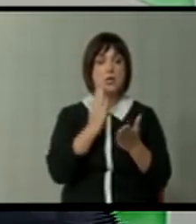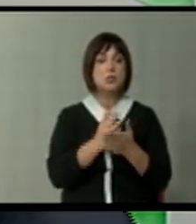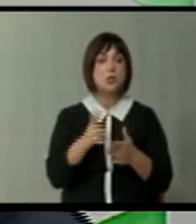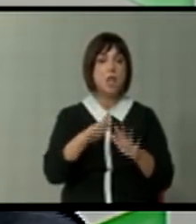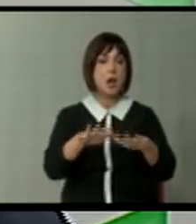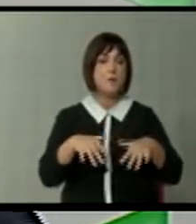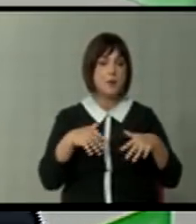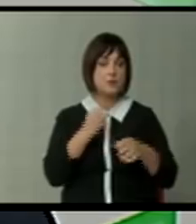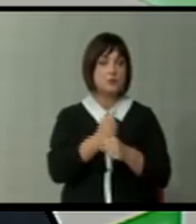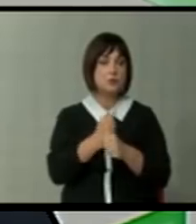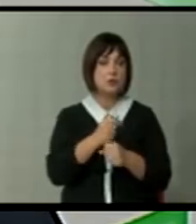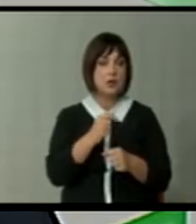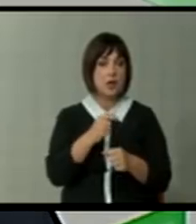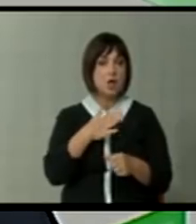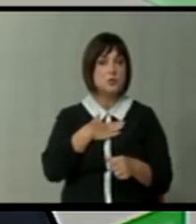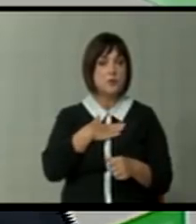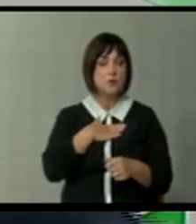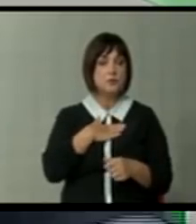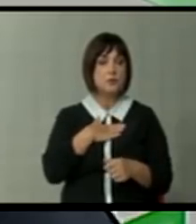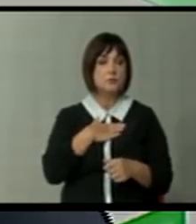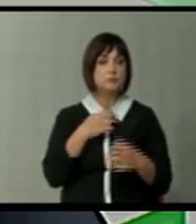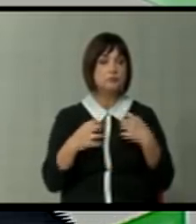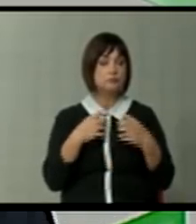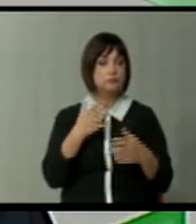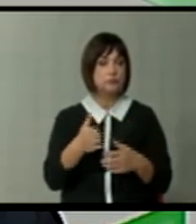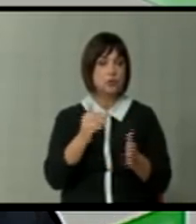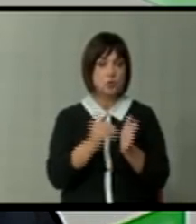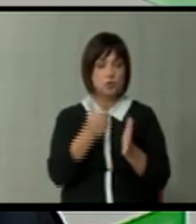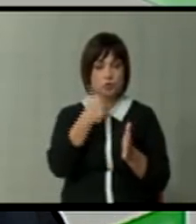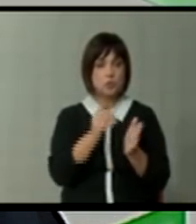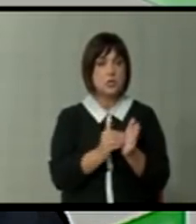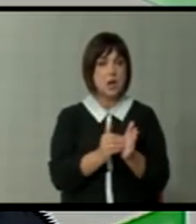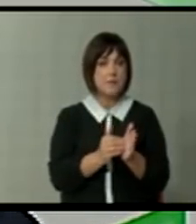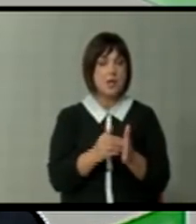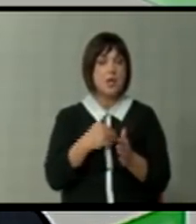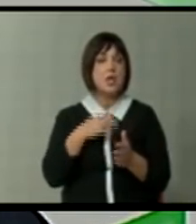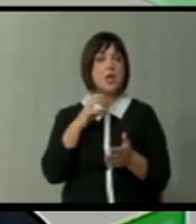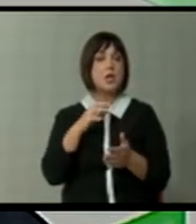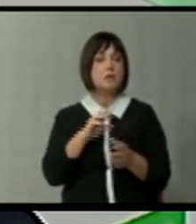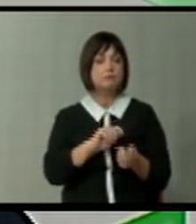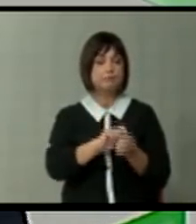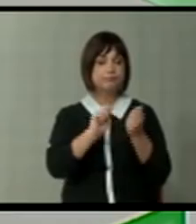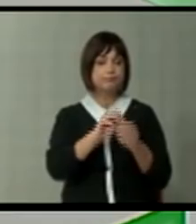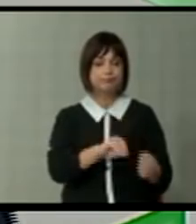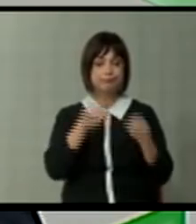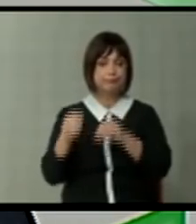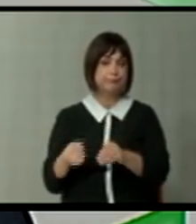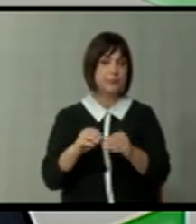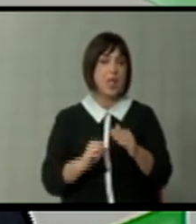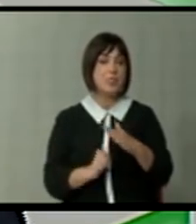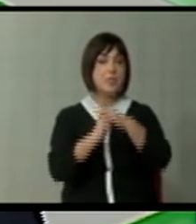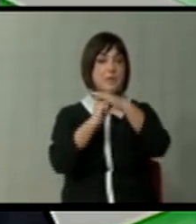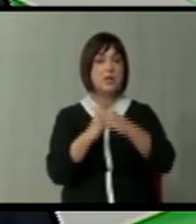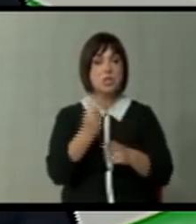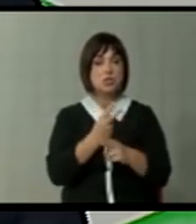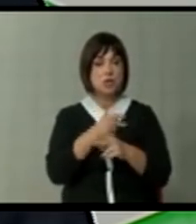парламент ја извршува својата улога онака како што треба. Изместени се темелите на државата.